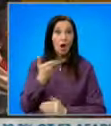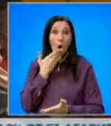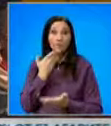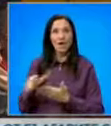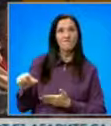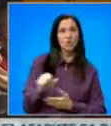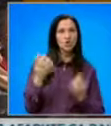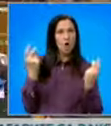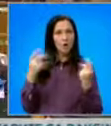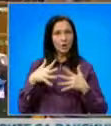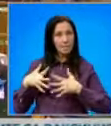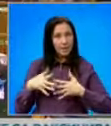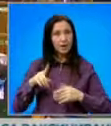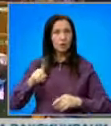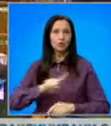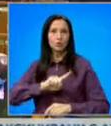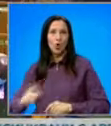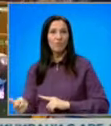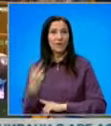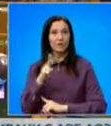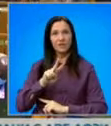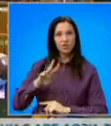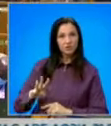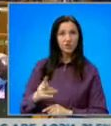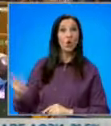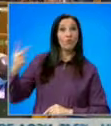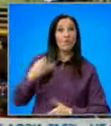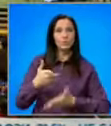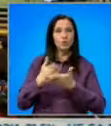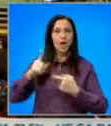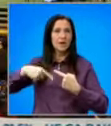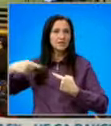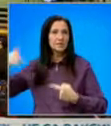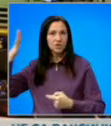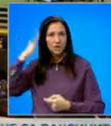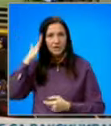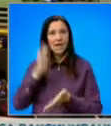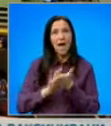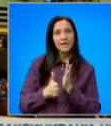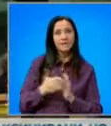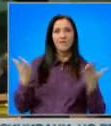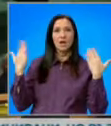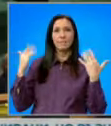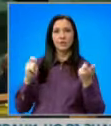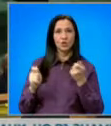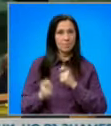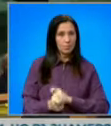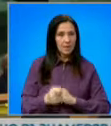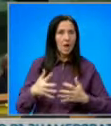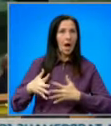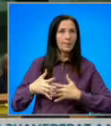водеща роля на Америка, която до 2024-та ще отвои помощта за развиващите се страни за справяне с климатичните промени.